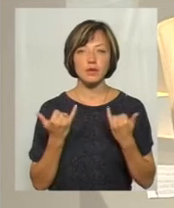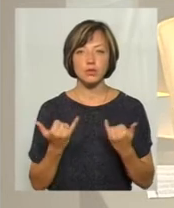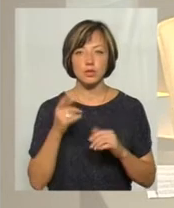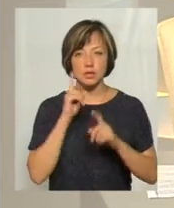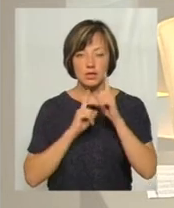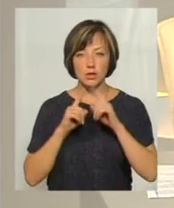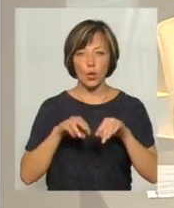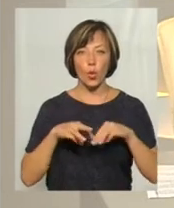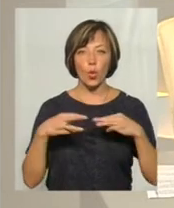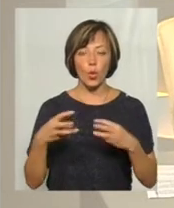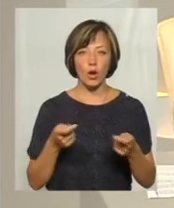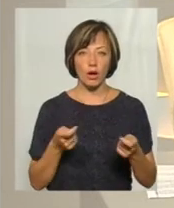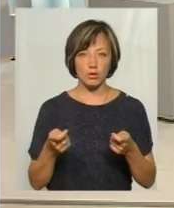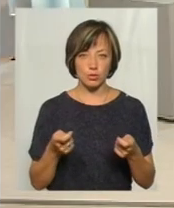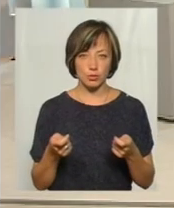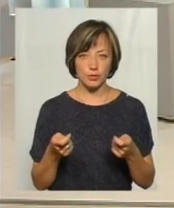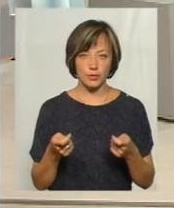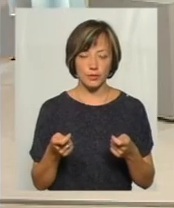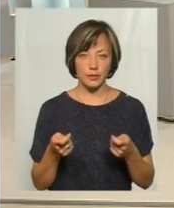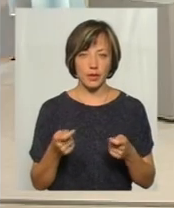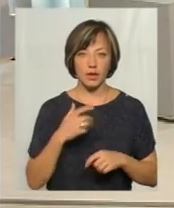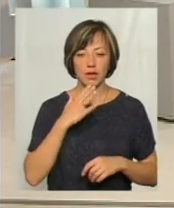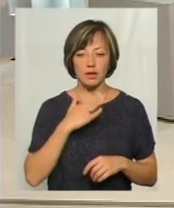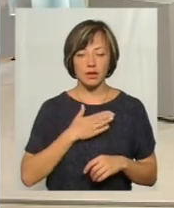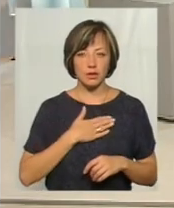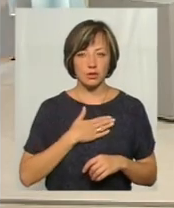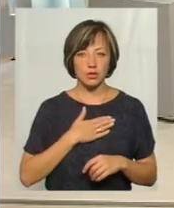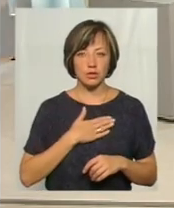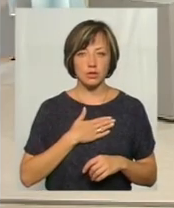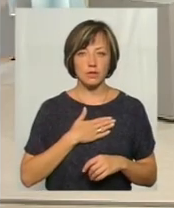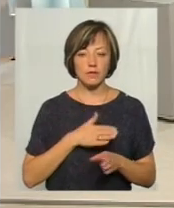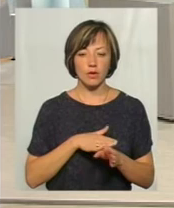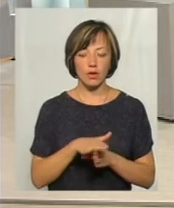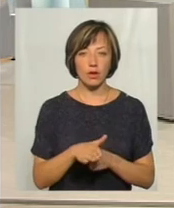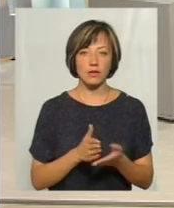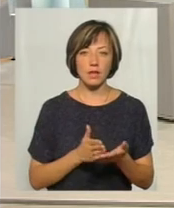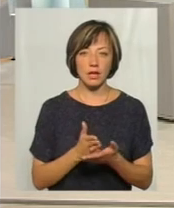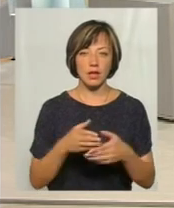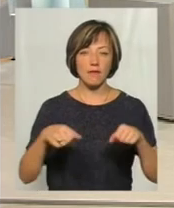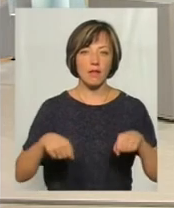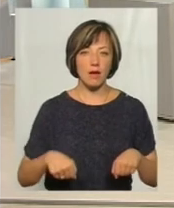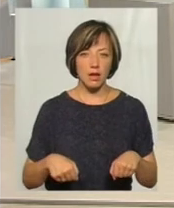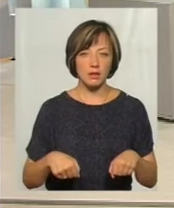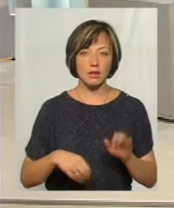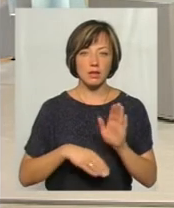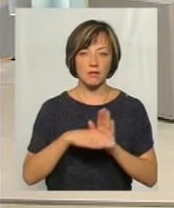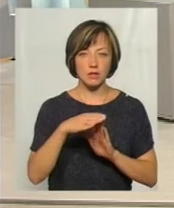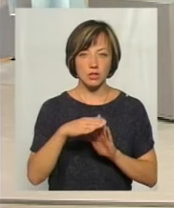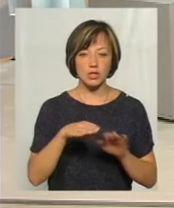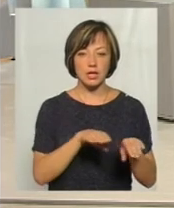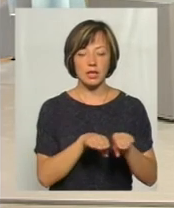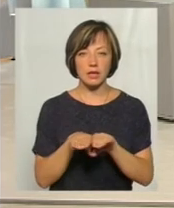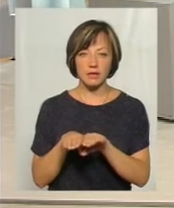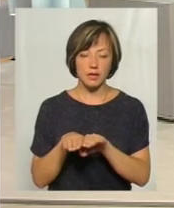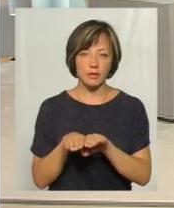засіданні уряду наші виконавча гілка влади, найвищий рівень